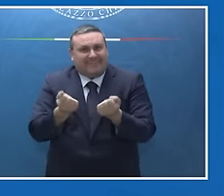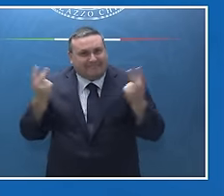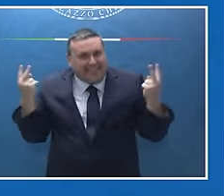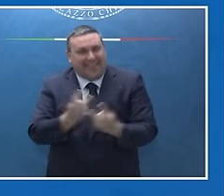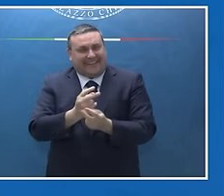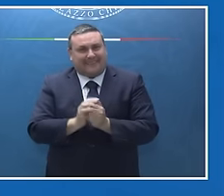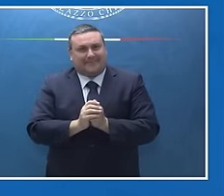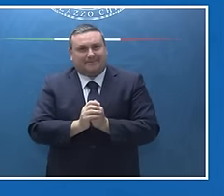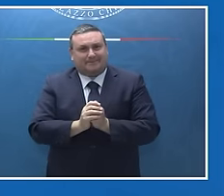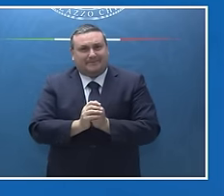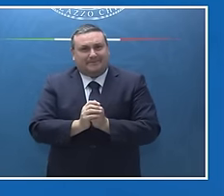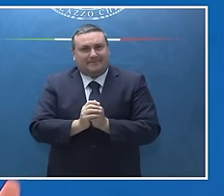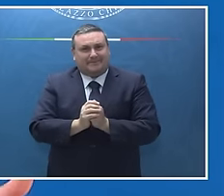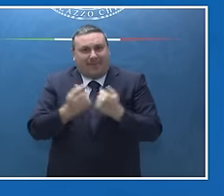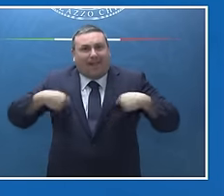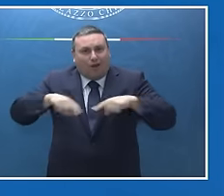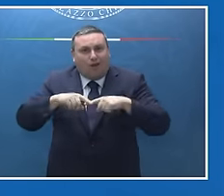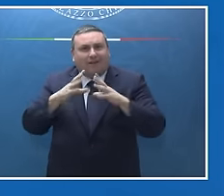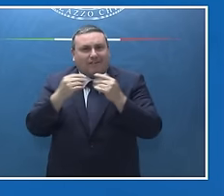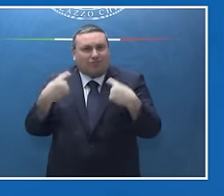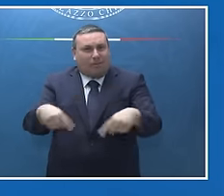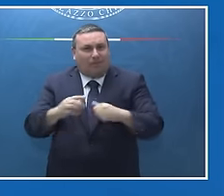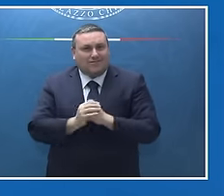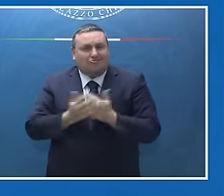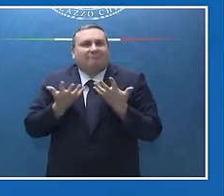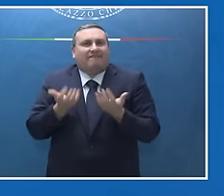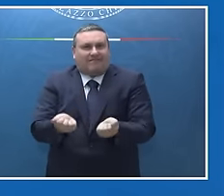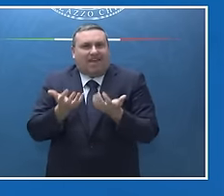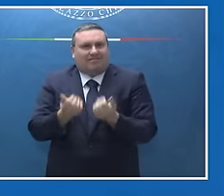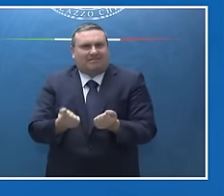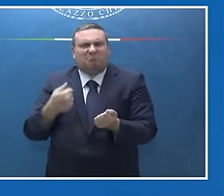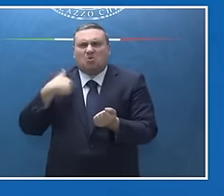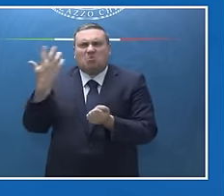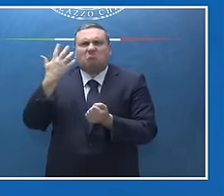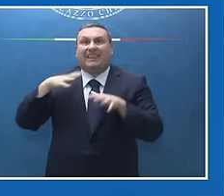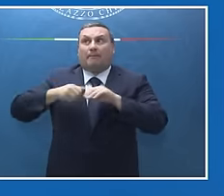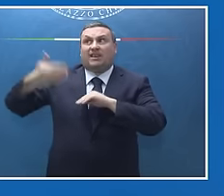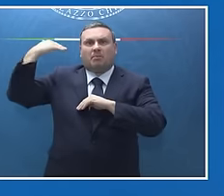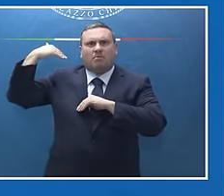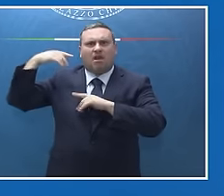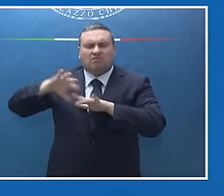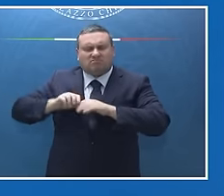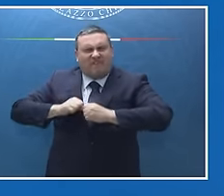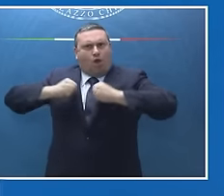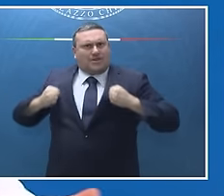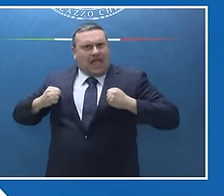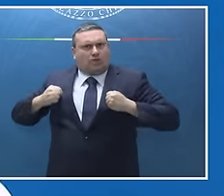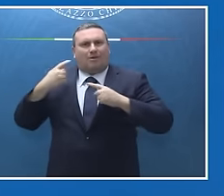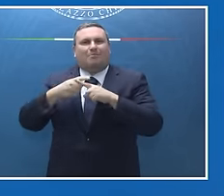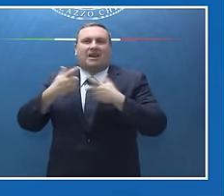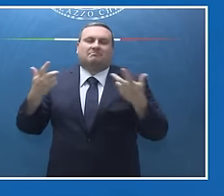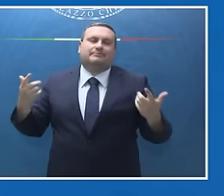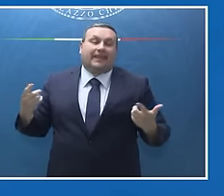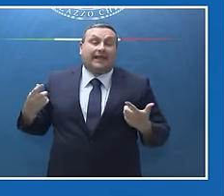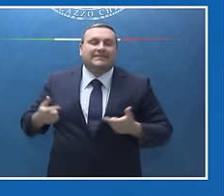facendo è esattamente questo, abbiamo rafforzato gli impegni pregressi per lo sviluppo sostenibile ma soprattutto